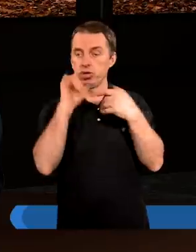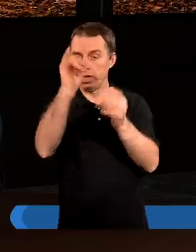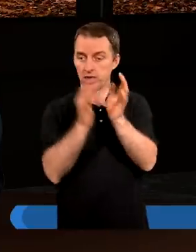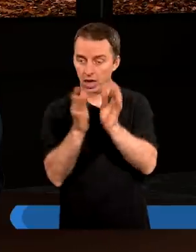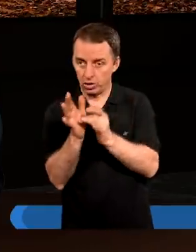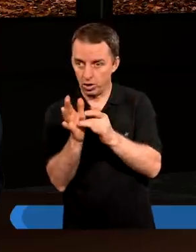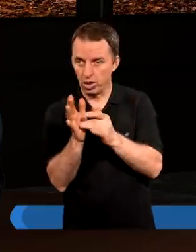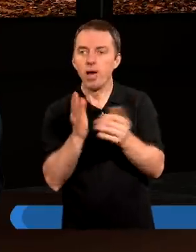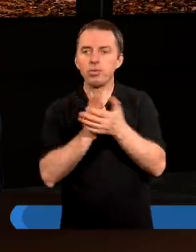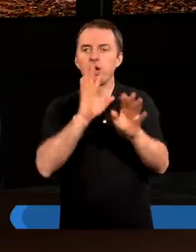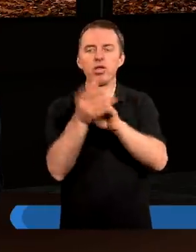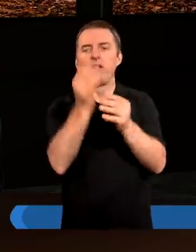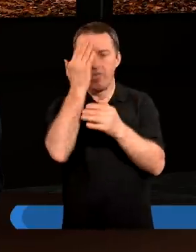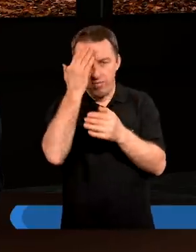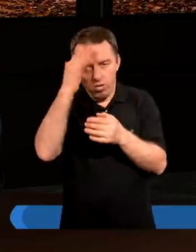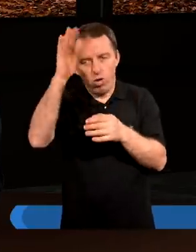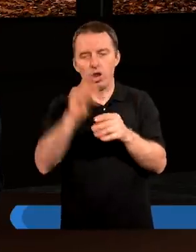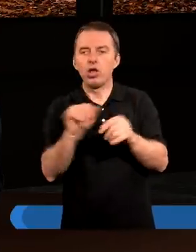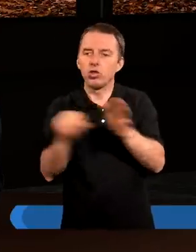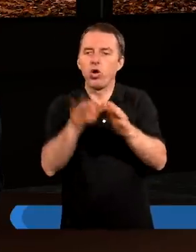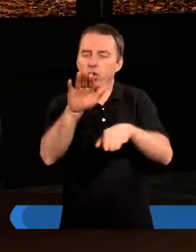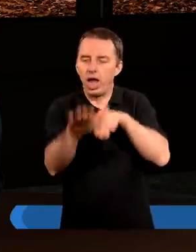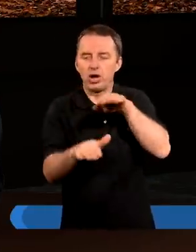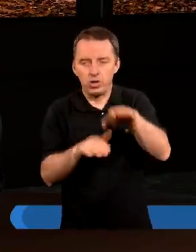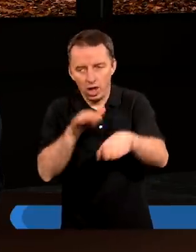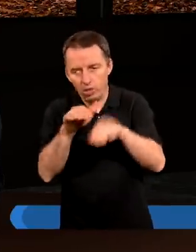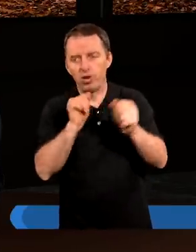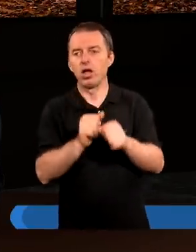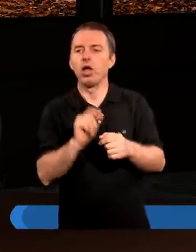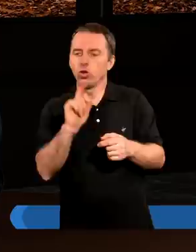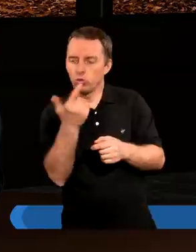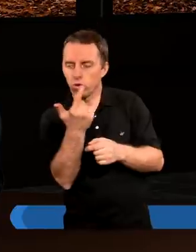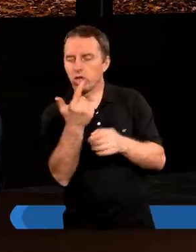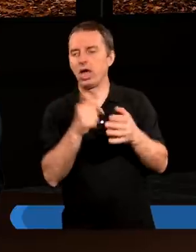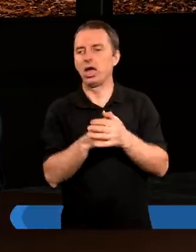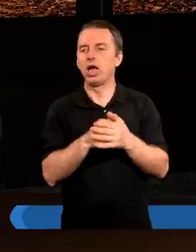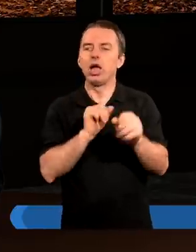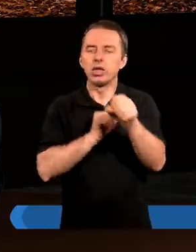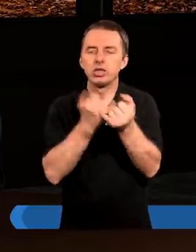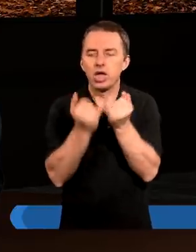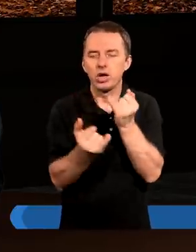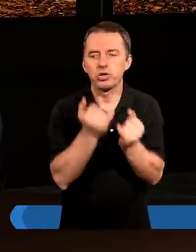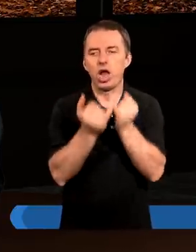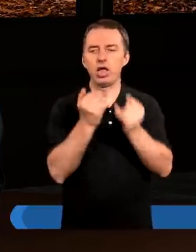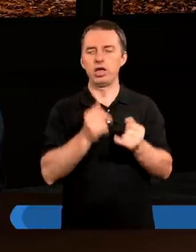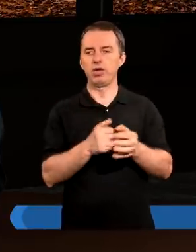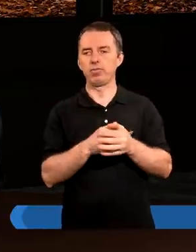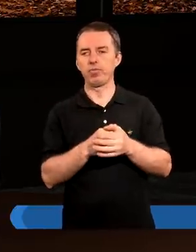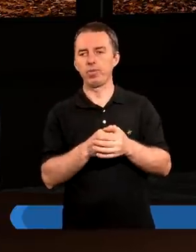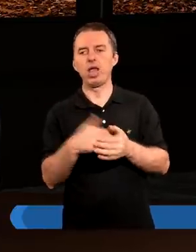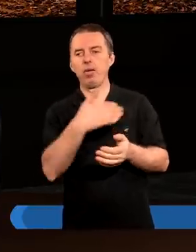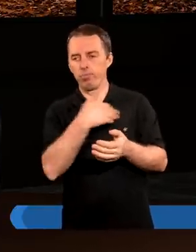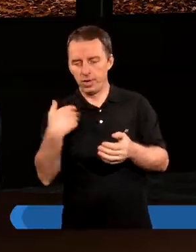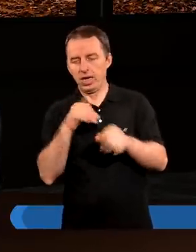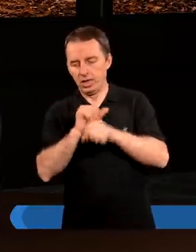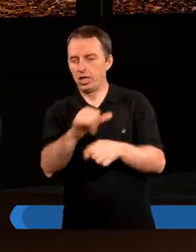jest przede wszystkim wzorem do naśladowania, a po drugie, jeżeli my